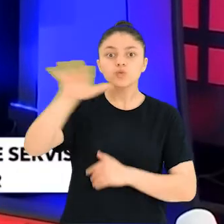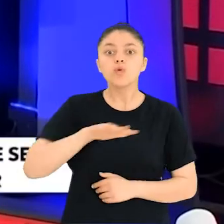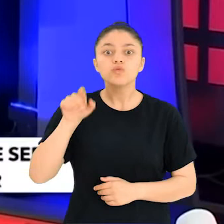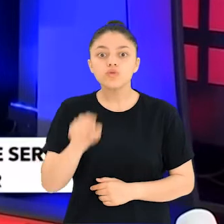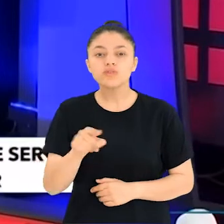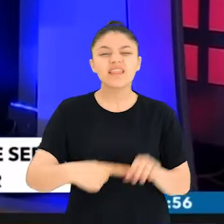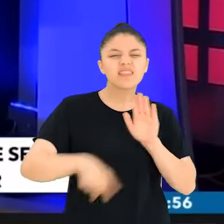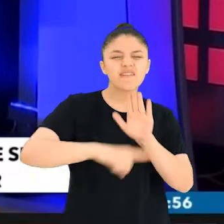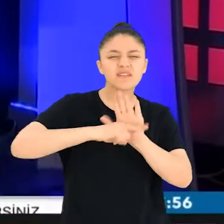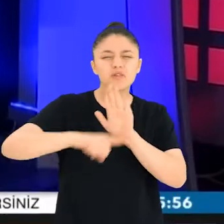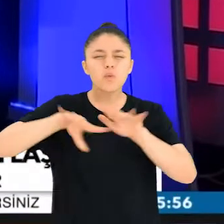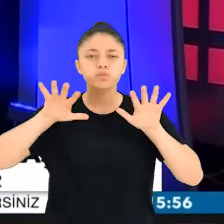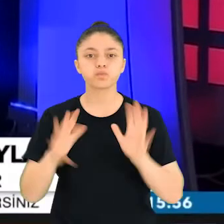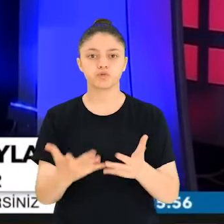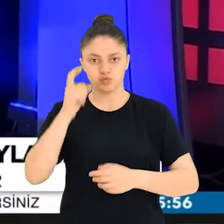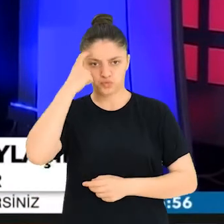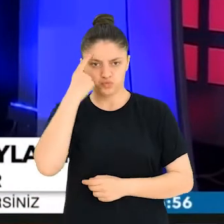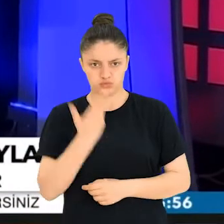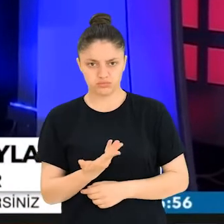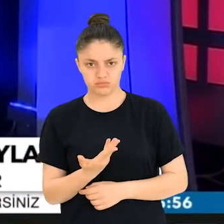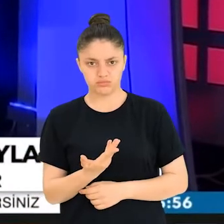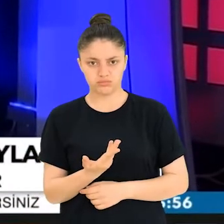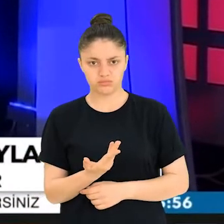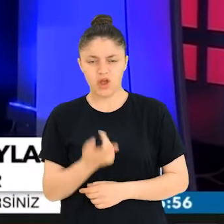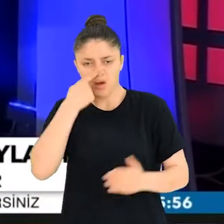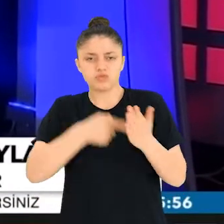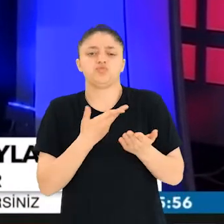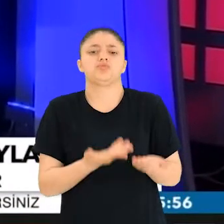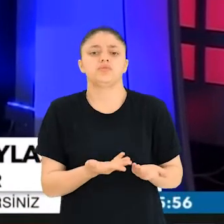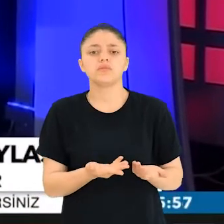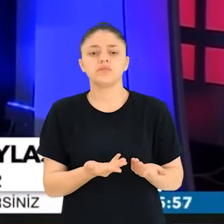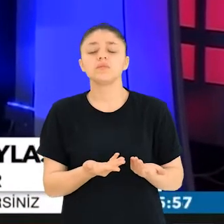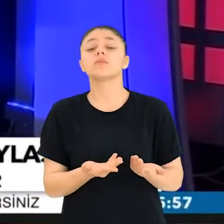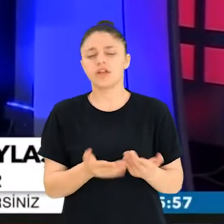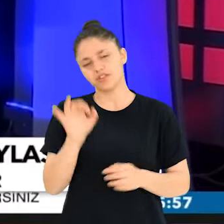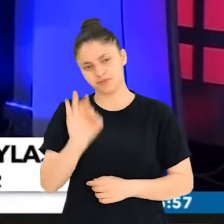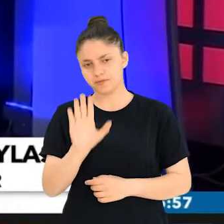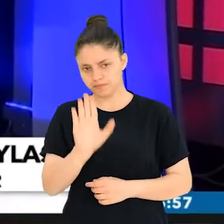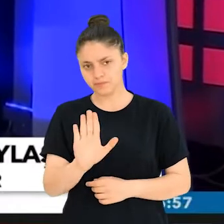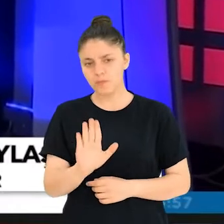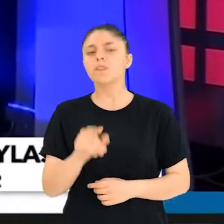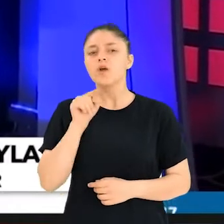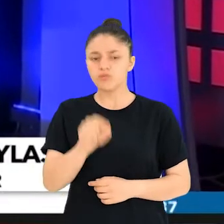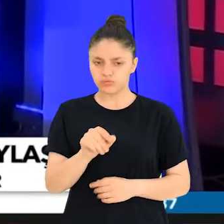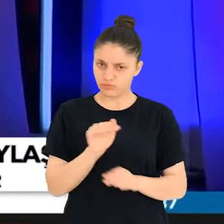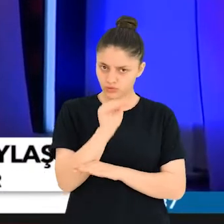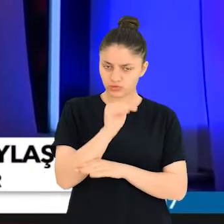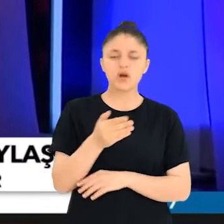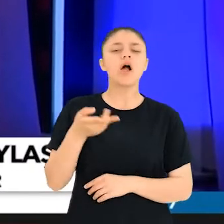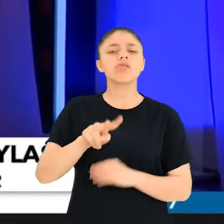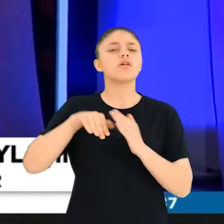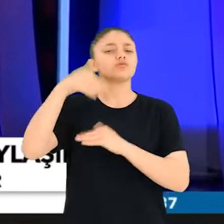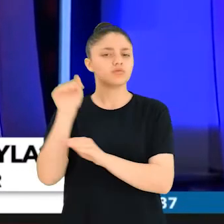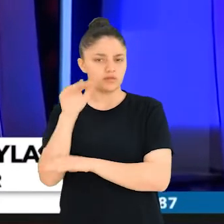düzenini bir şekilde negatif etkileriz gibi bir anlayışı ortaya koymaya çalışıyorlar. Şimdi Ercan Bey bu dünyanın öteki dünyası. Hem bu